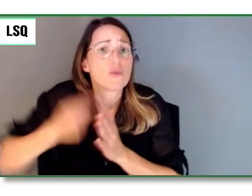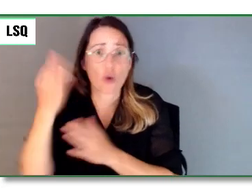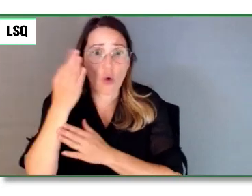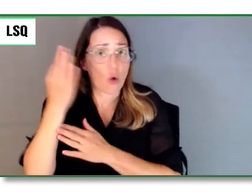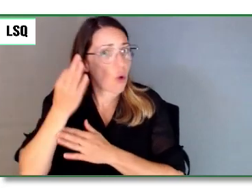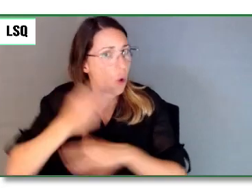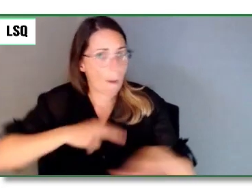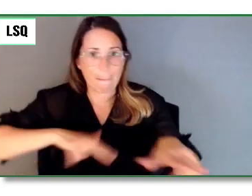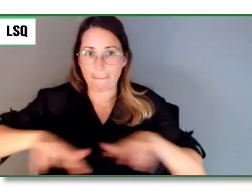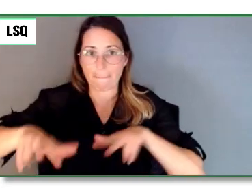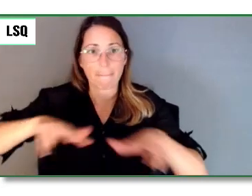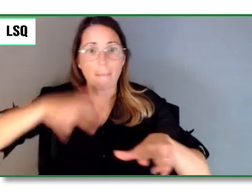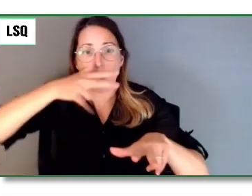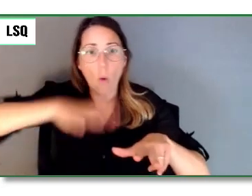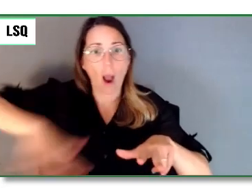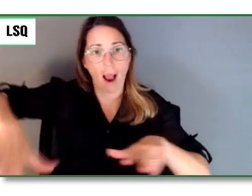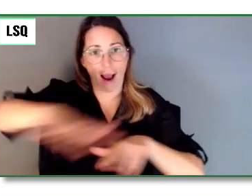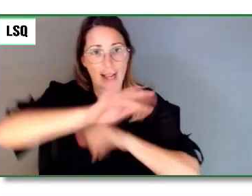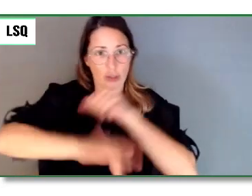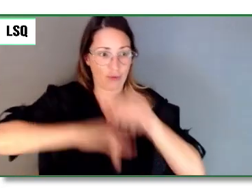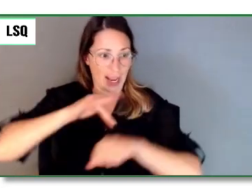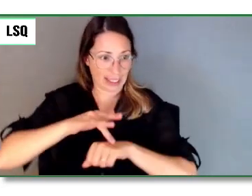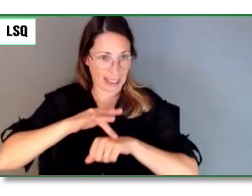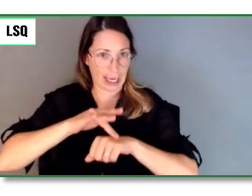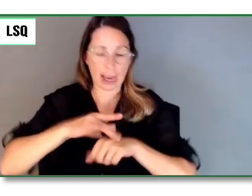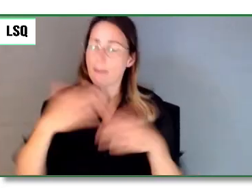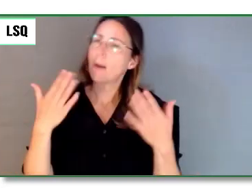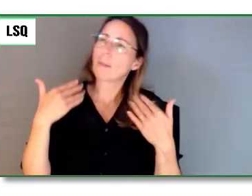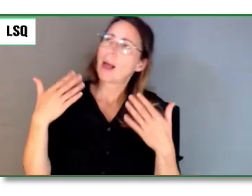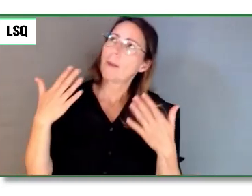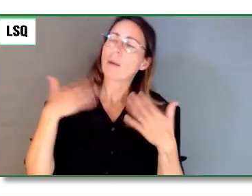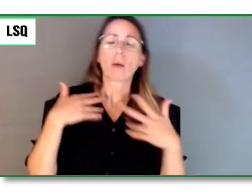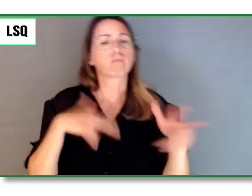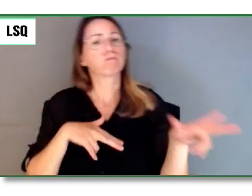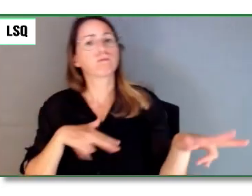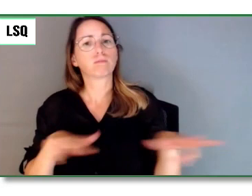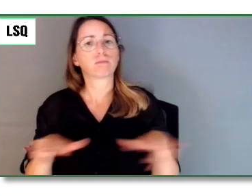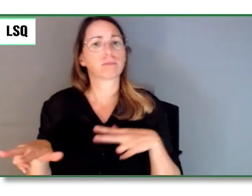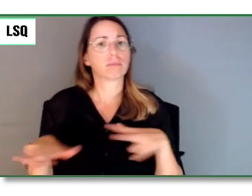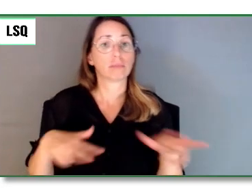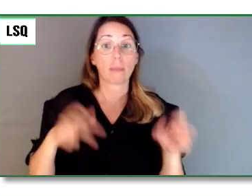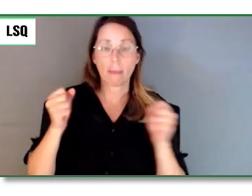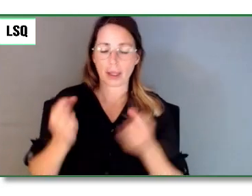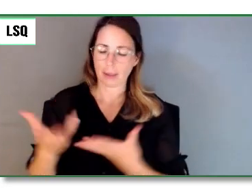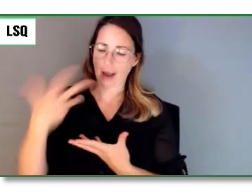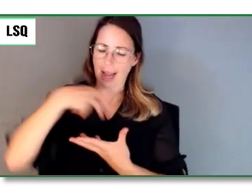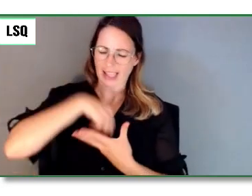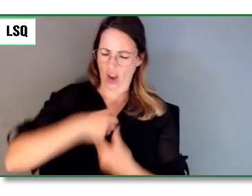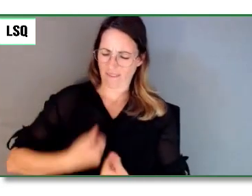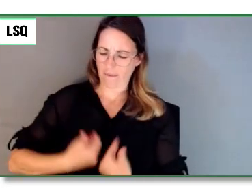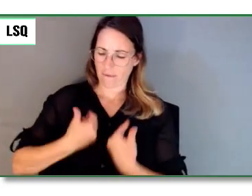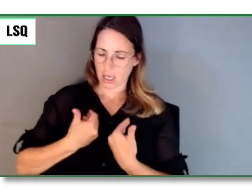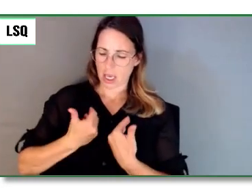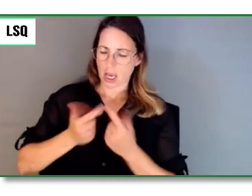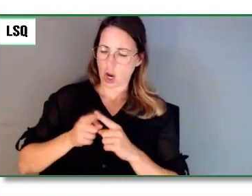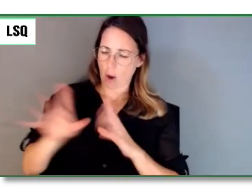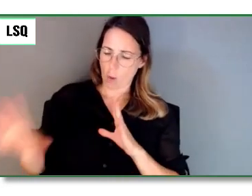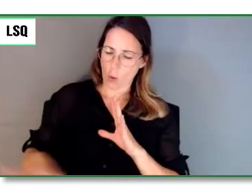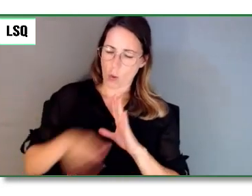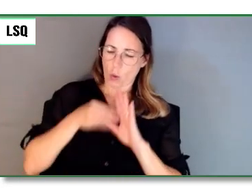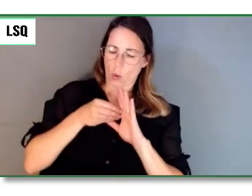ce dont l'auteur a parlé? Bon, la déambulation, le type d